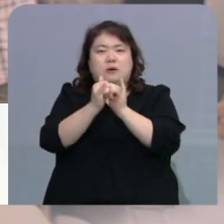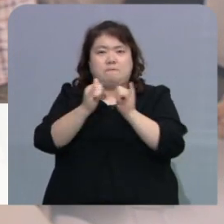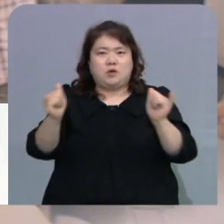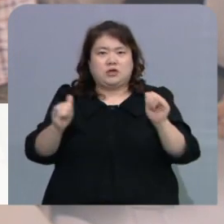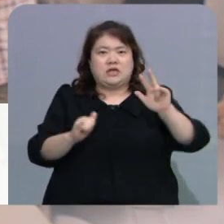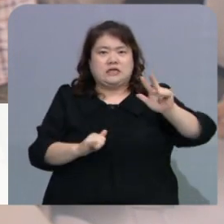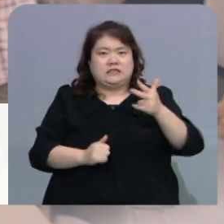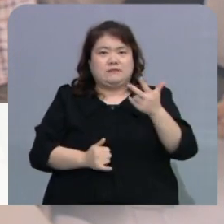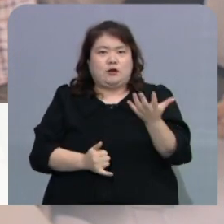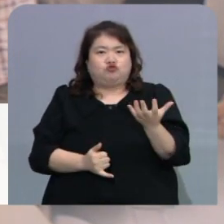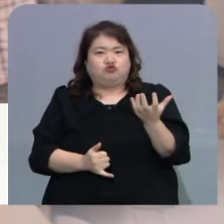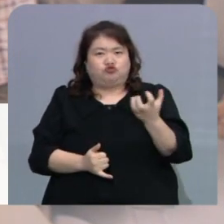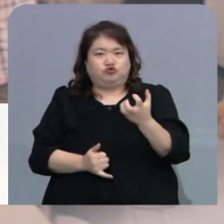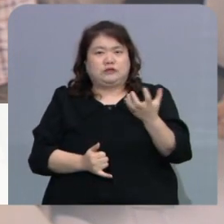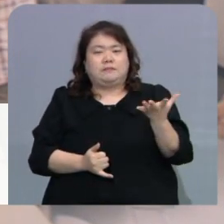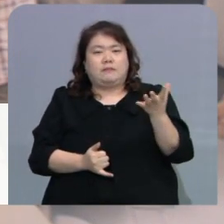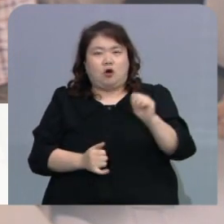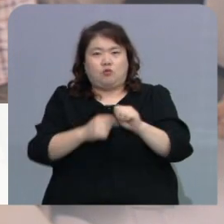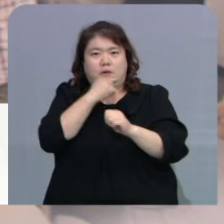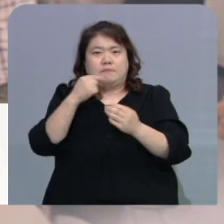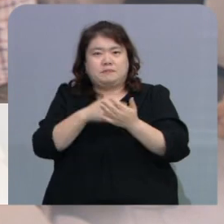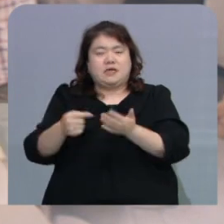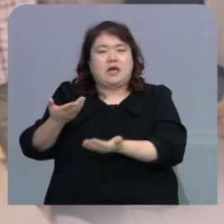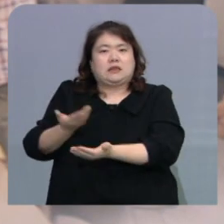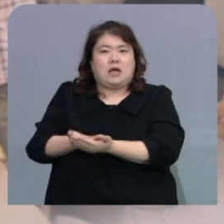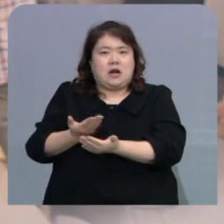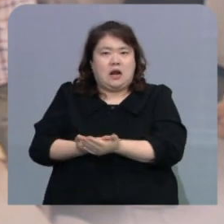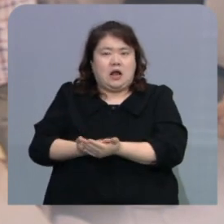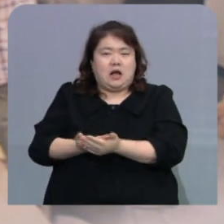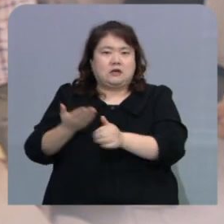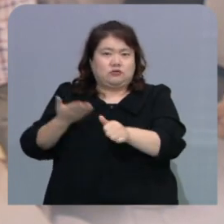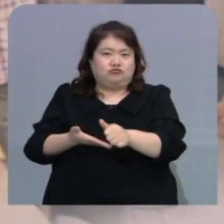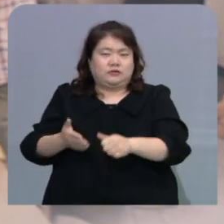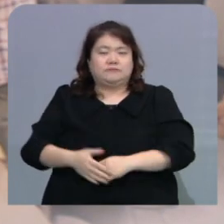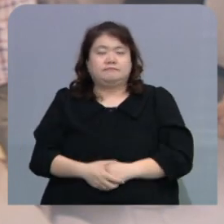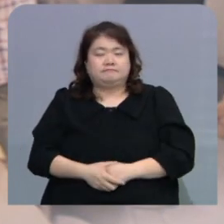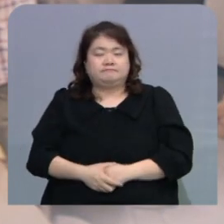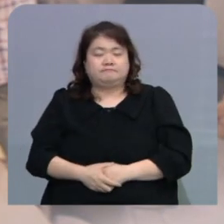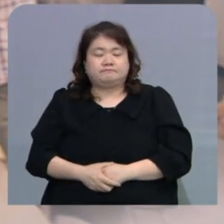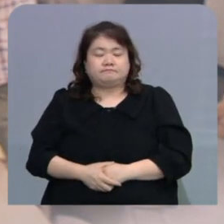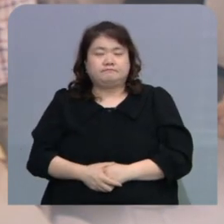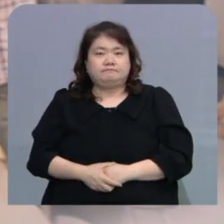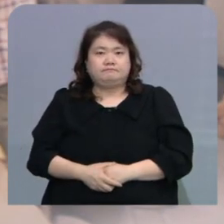790억 원대 피해액을 청구했습니다. 오정현 기자입니다.